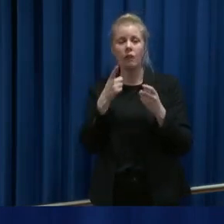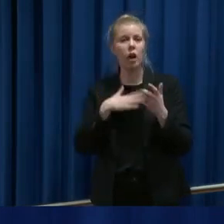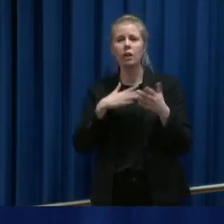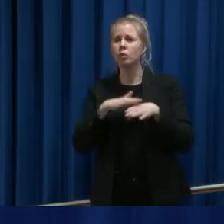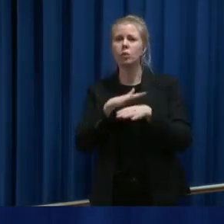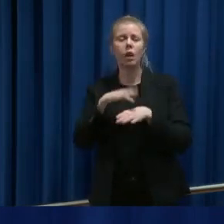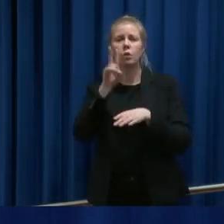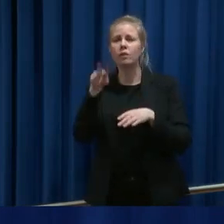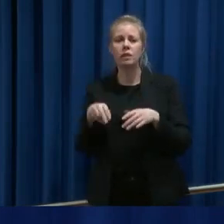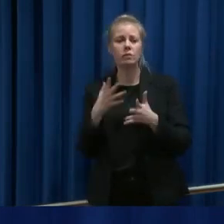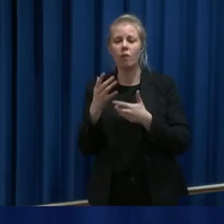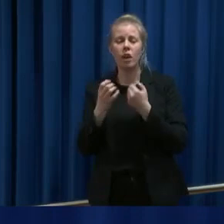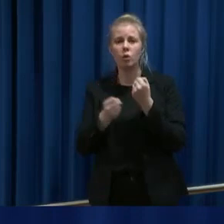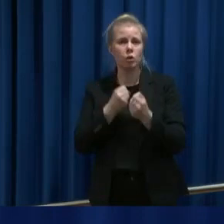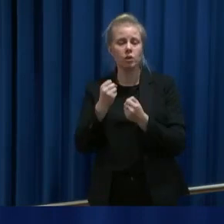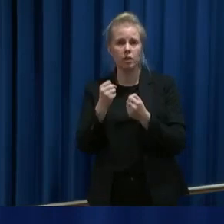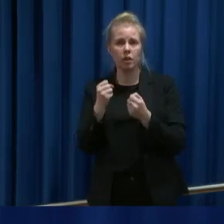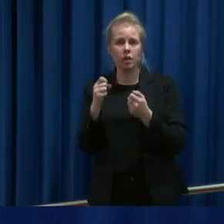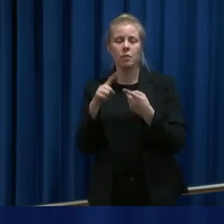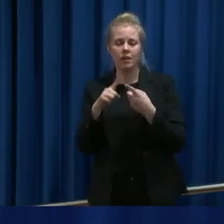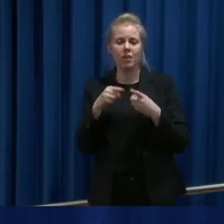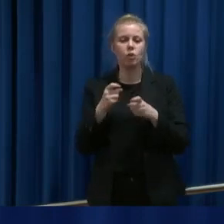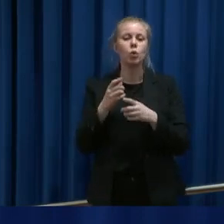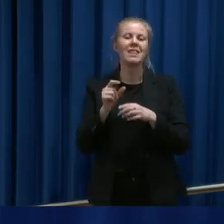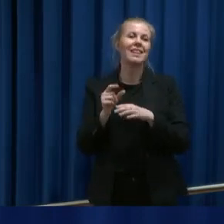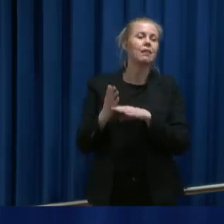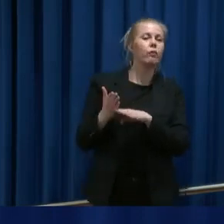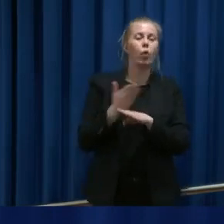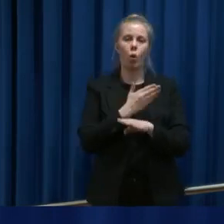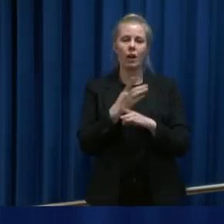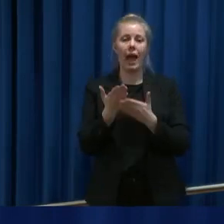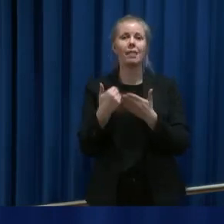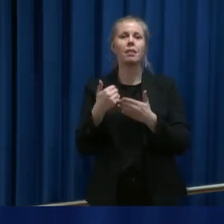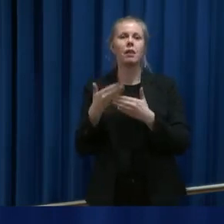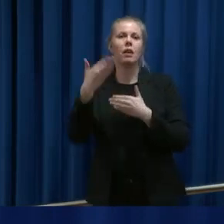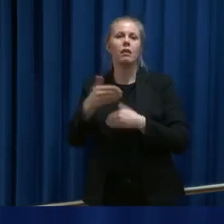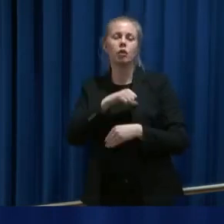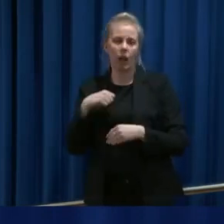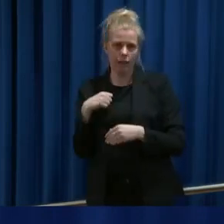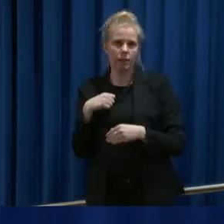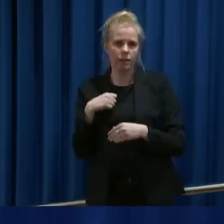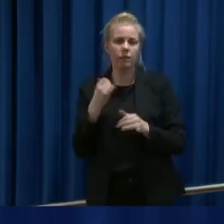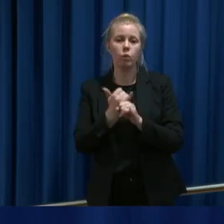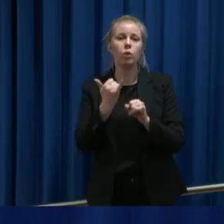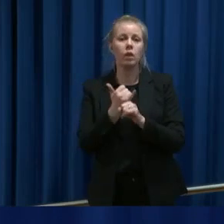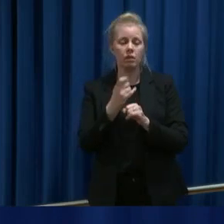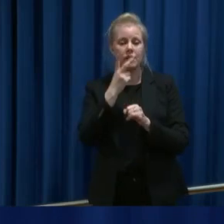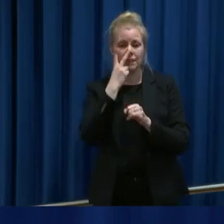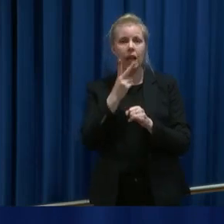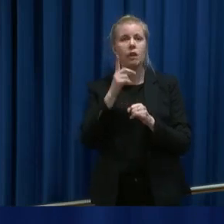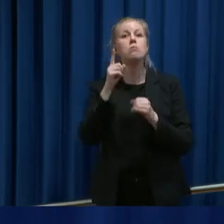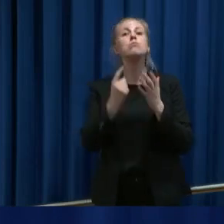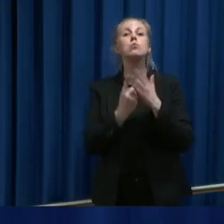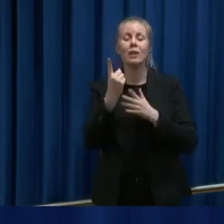konsekvensene og hva de tingene har gjort, men vi har gjort det i et førebar hensyn knyttet til hvordan utviklingen kan være